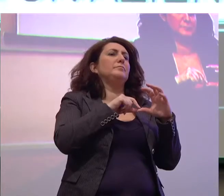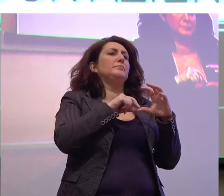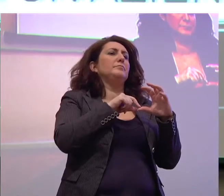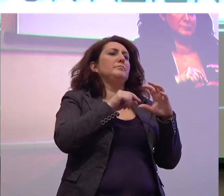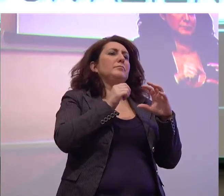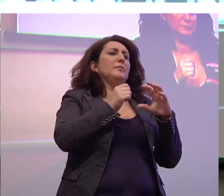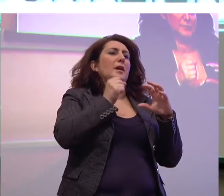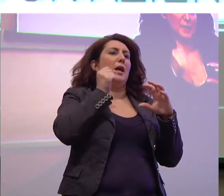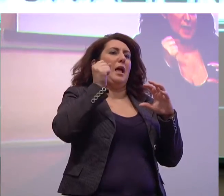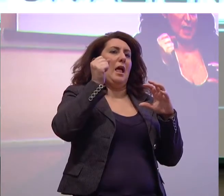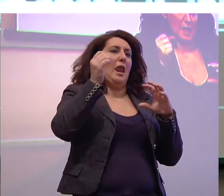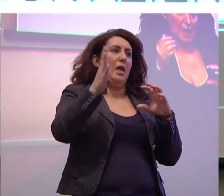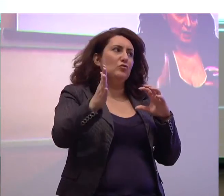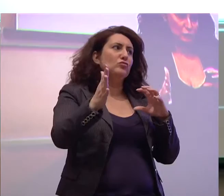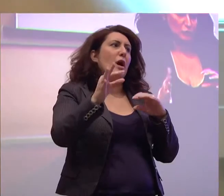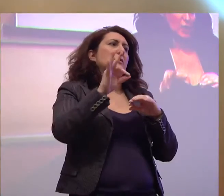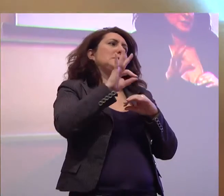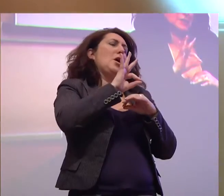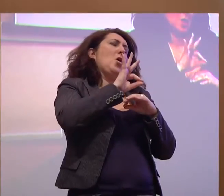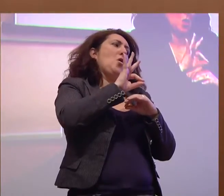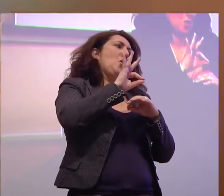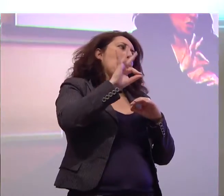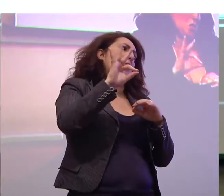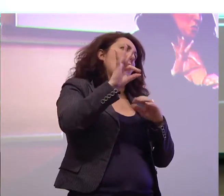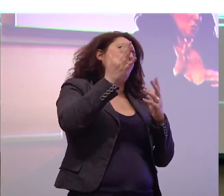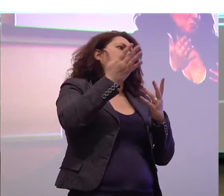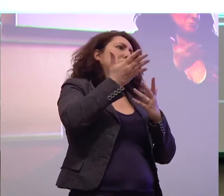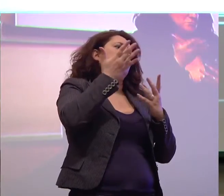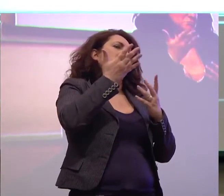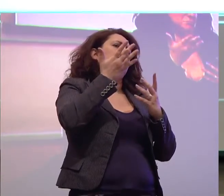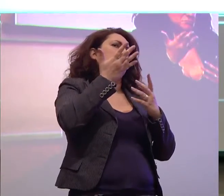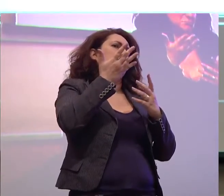licenziano x persone,